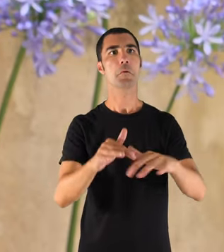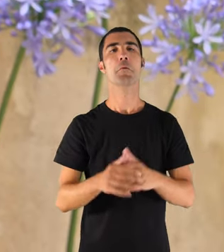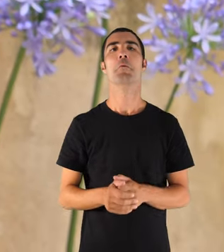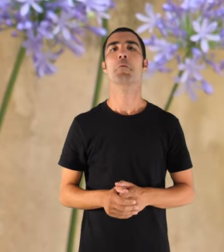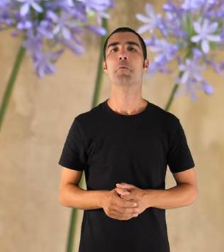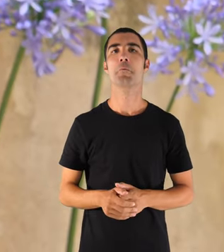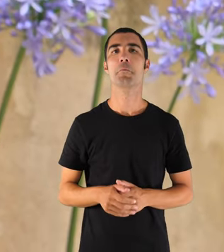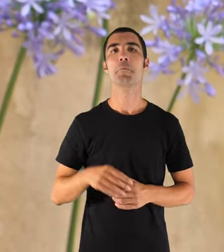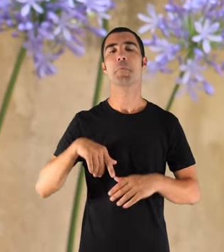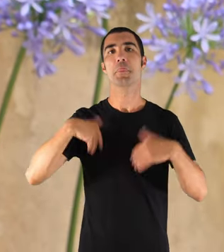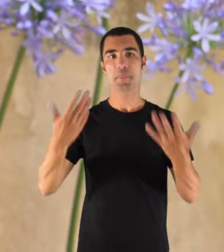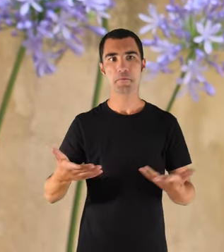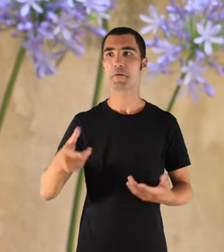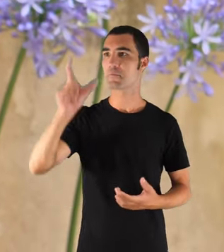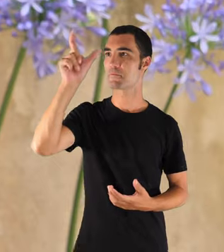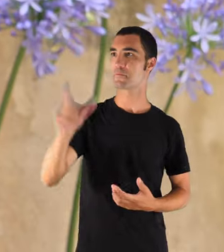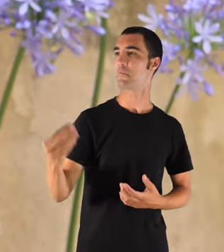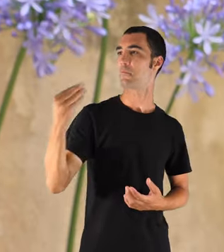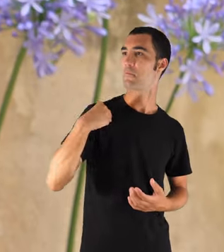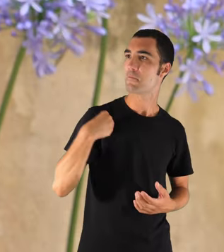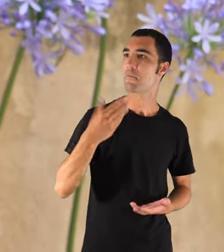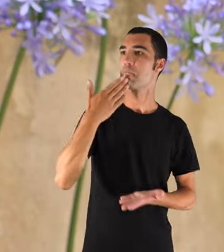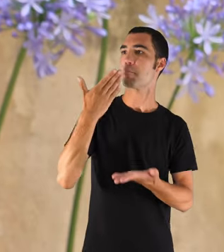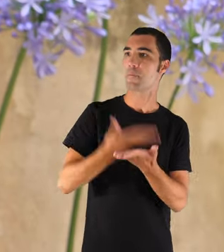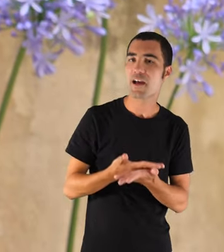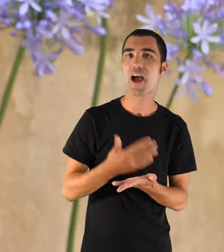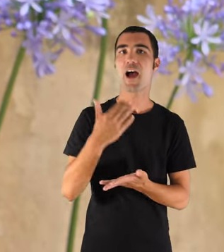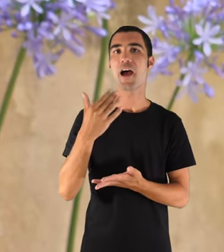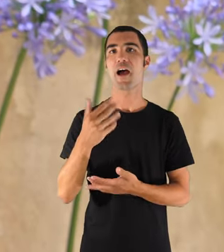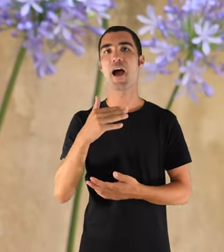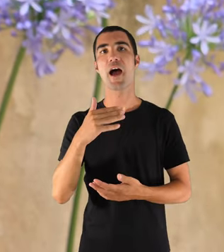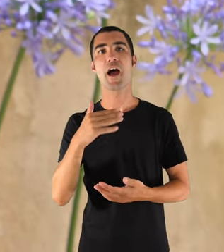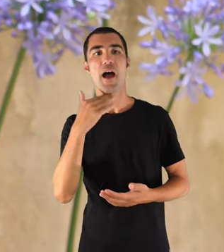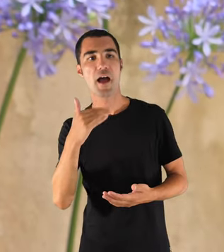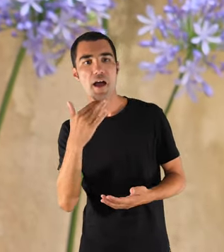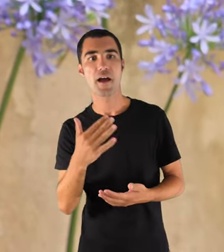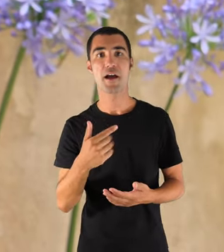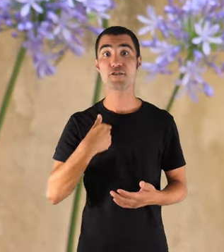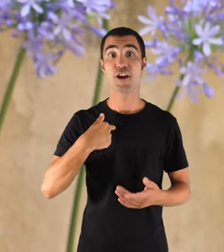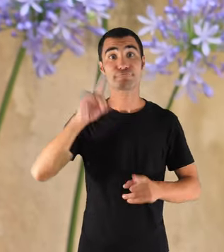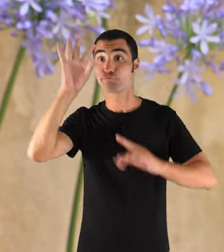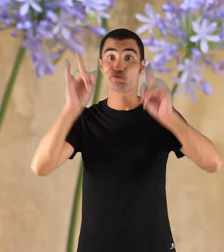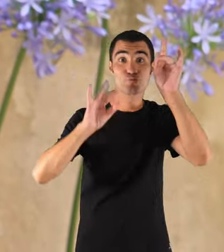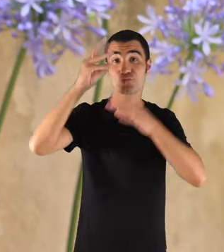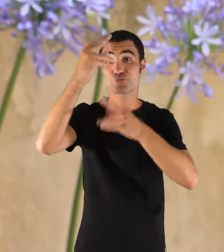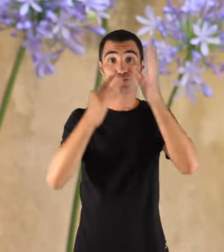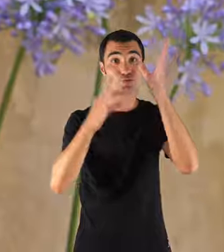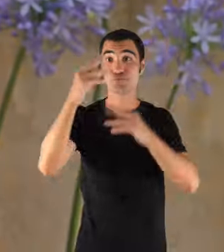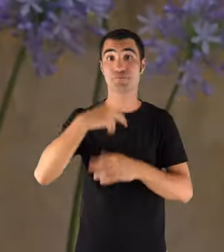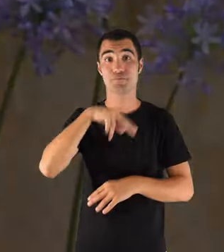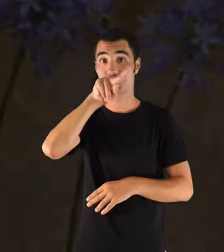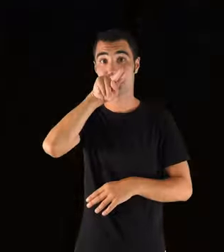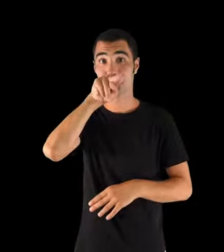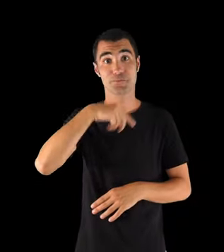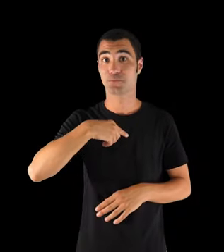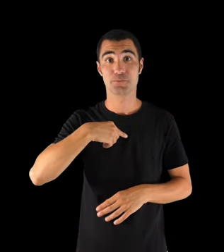me demanava qualque cosa, qualque o això, i feia set sonyes, perquè jo no sabia xerrar.